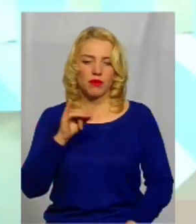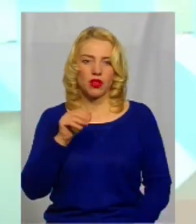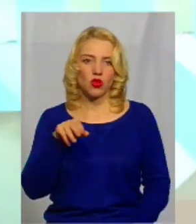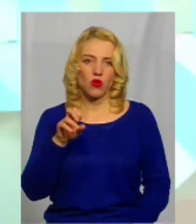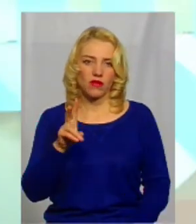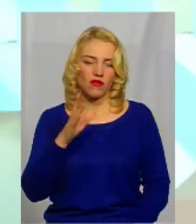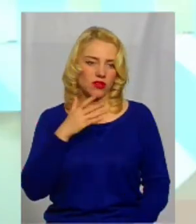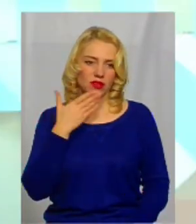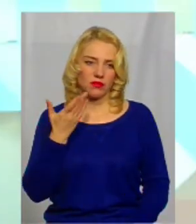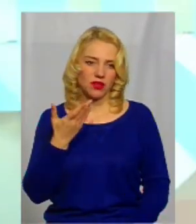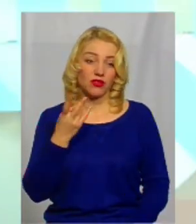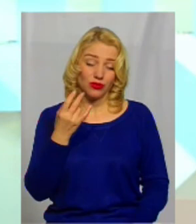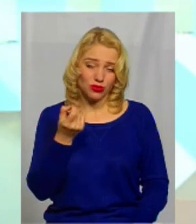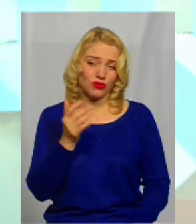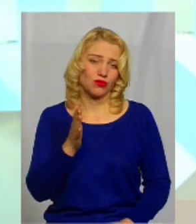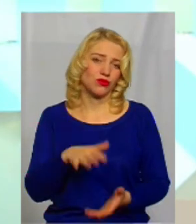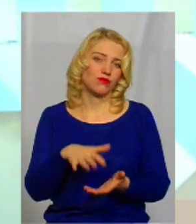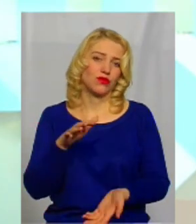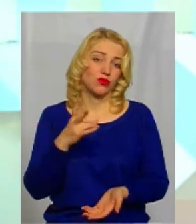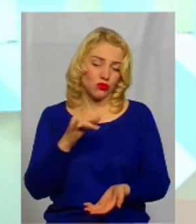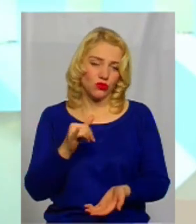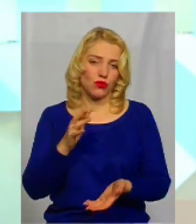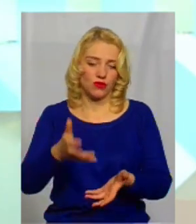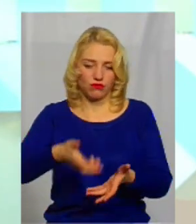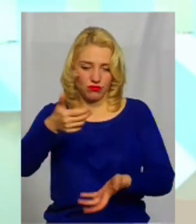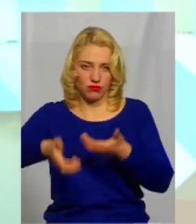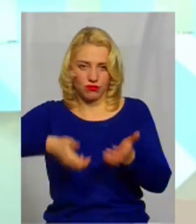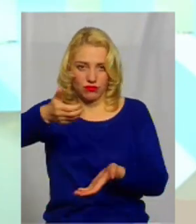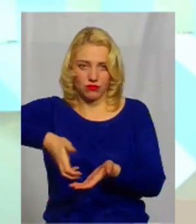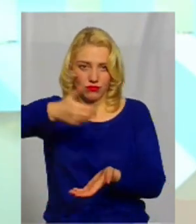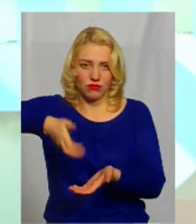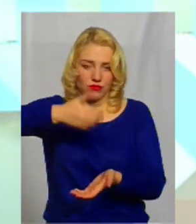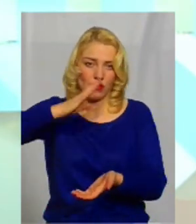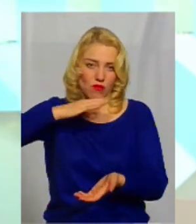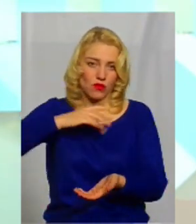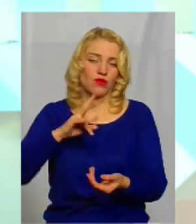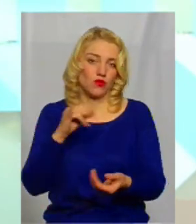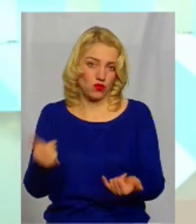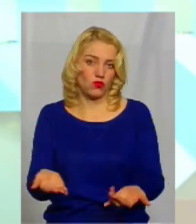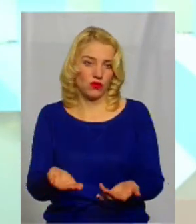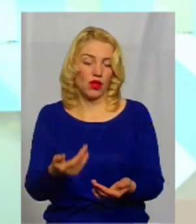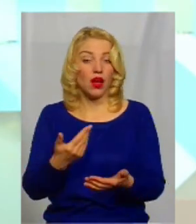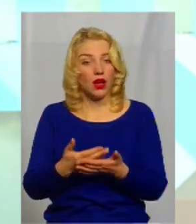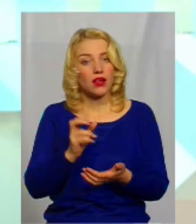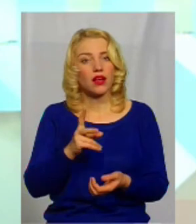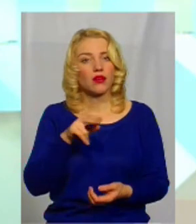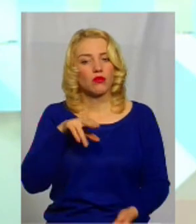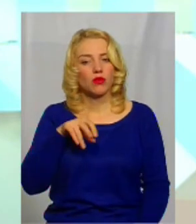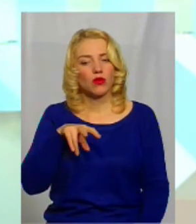все одно ж нема. Воно трошки буде більше вичерпане, знову нема. Там, до яких, от, полоно, говорили, по